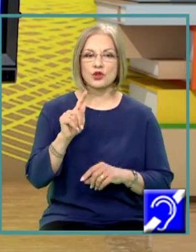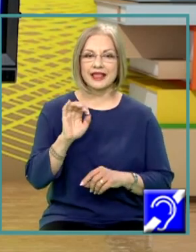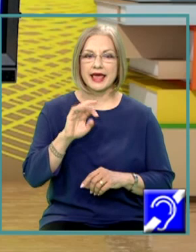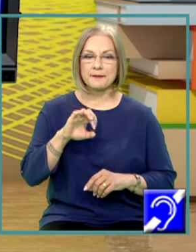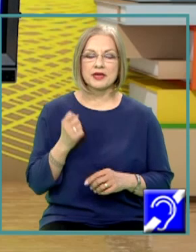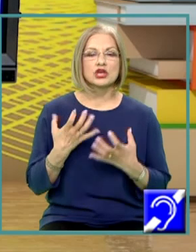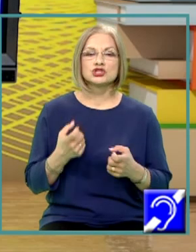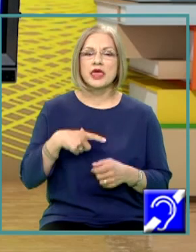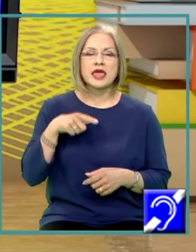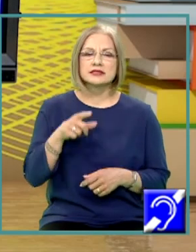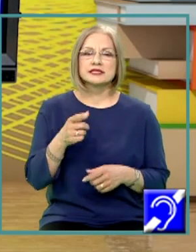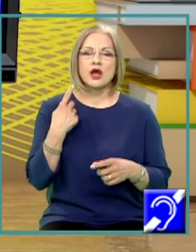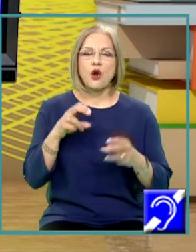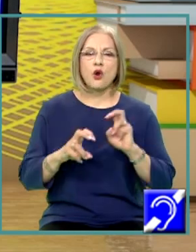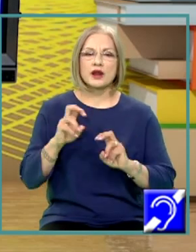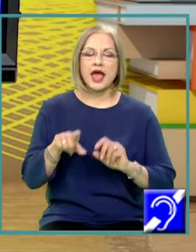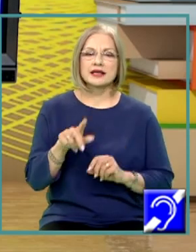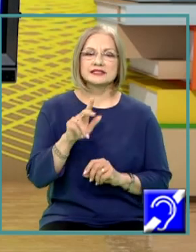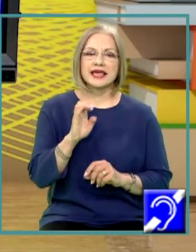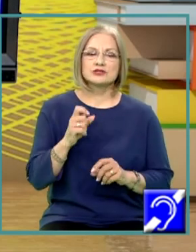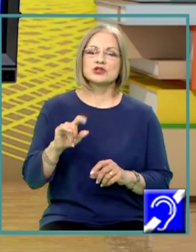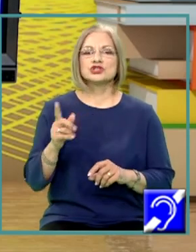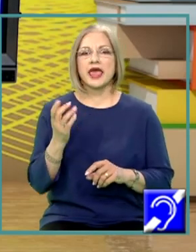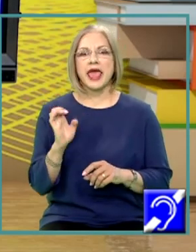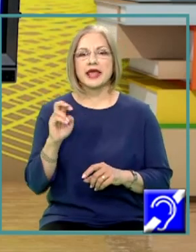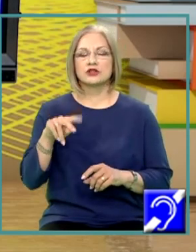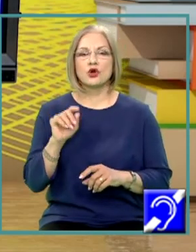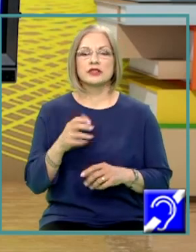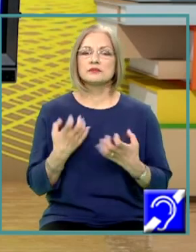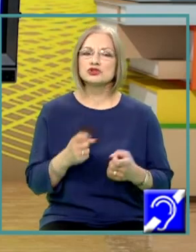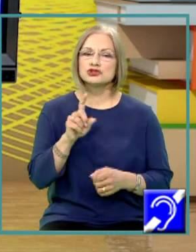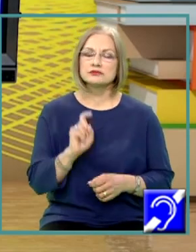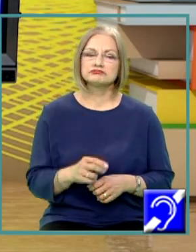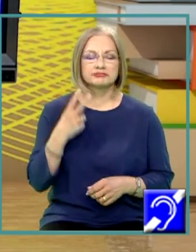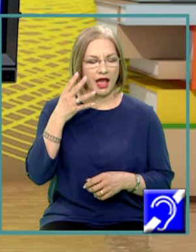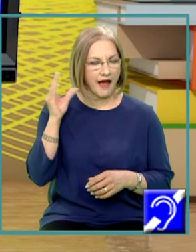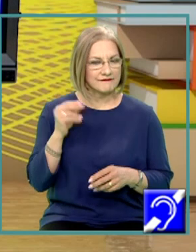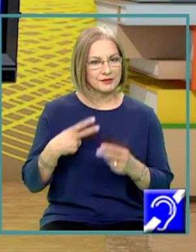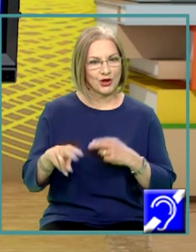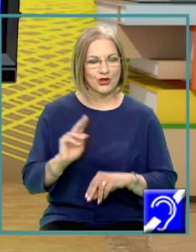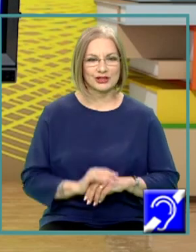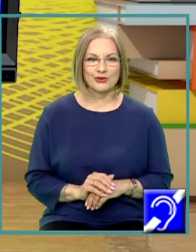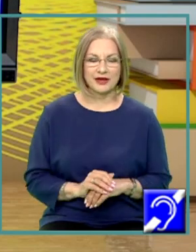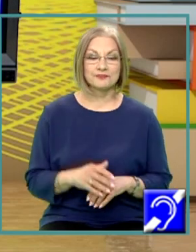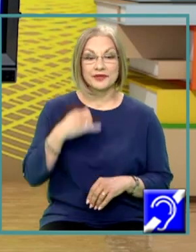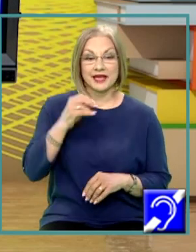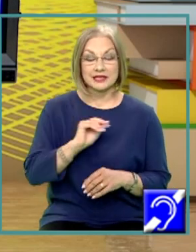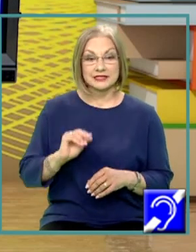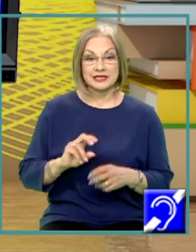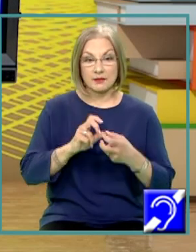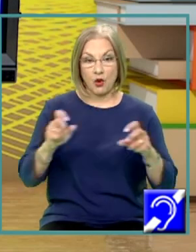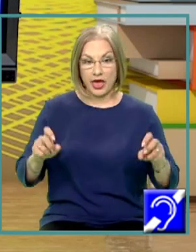Ce este o reacție exotermă și una endotermă vom afla în continuare. Atunci când scriem o ecuație,